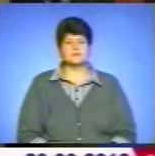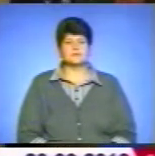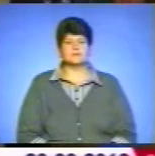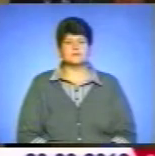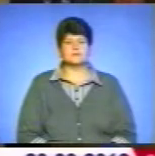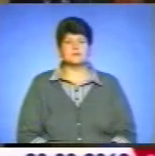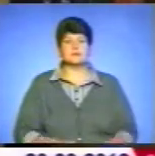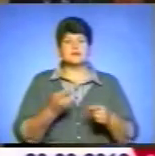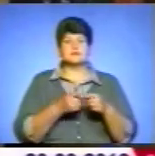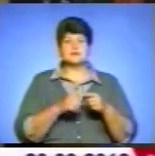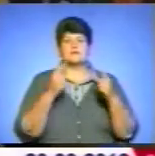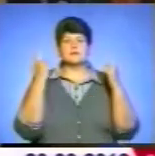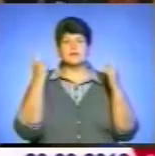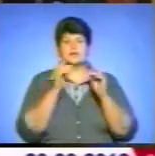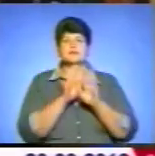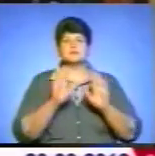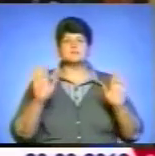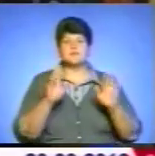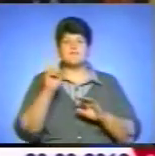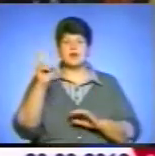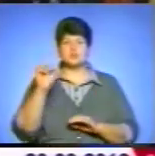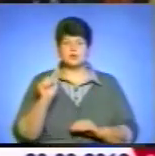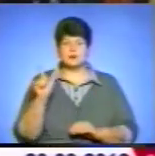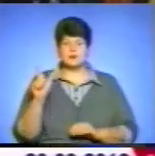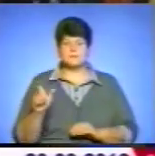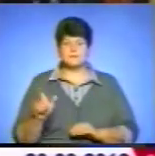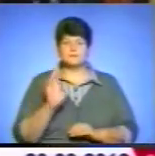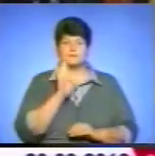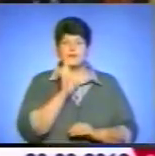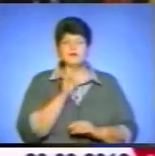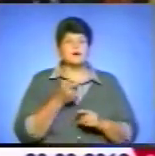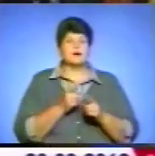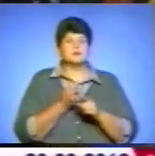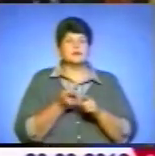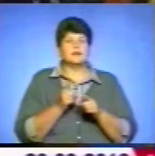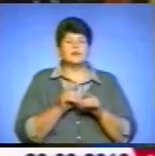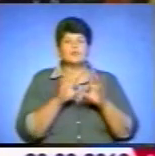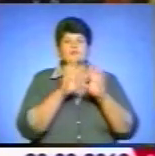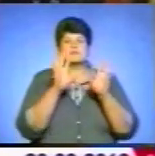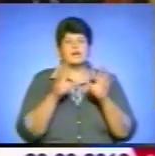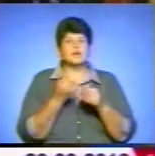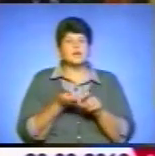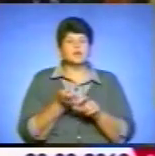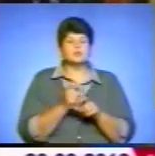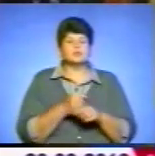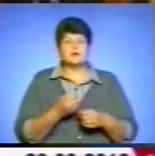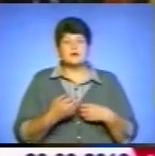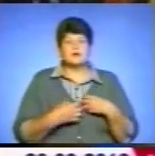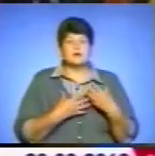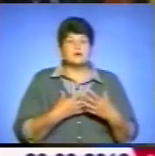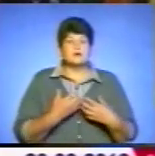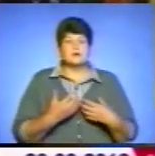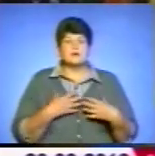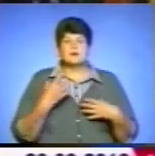Це велика співачка, я взагалі нею дуже сильно захоплена і